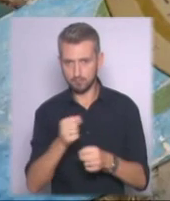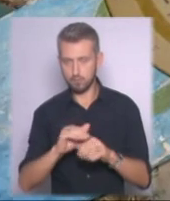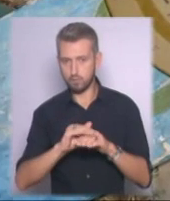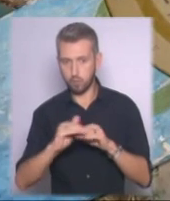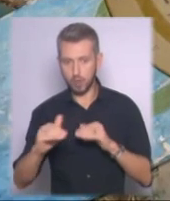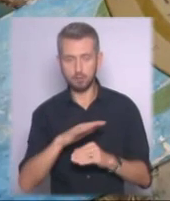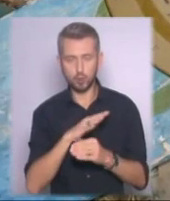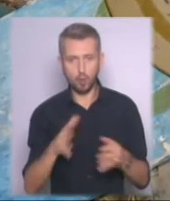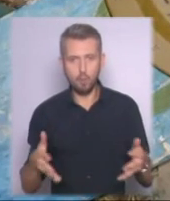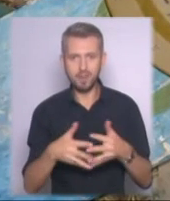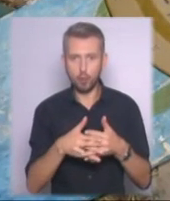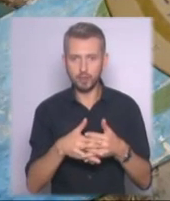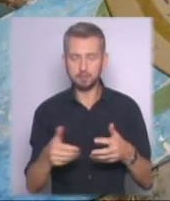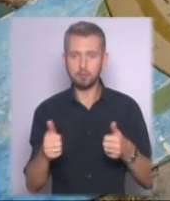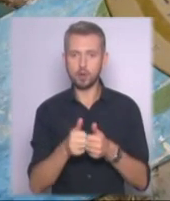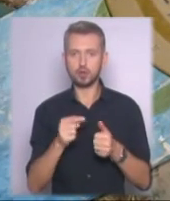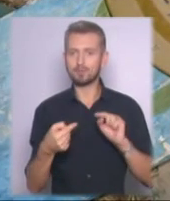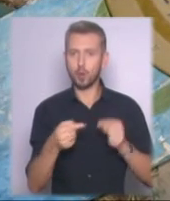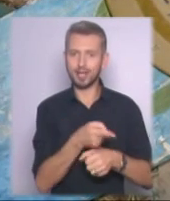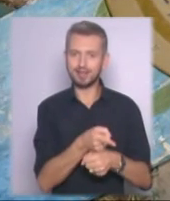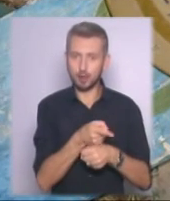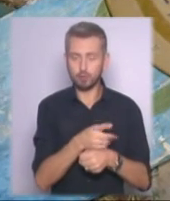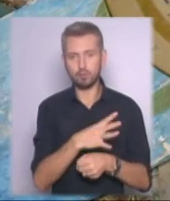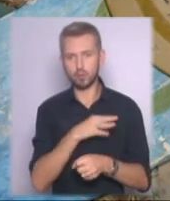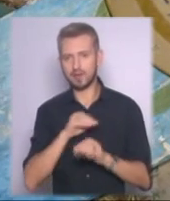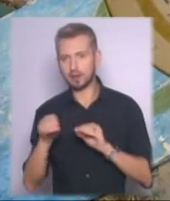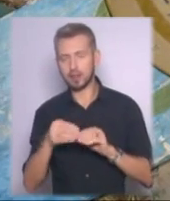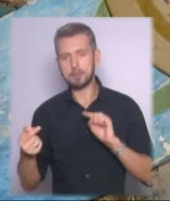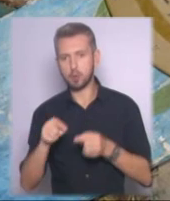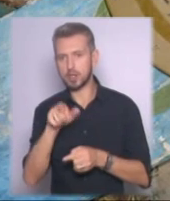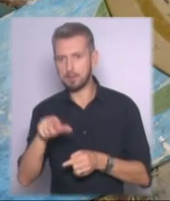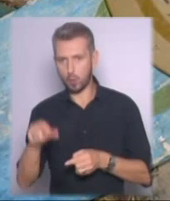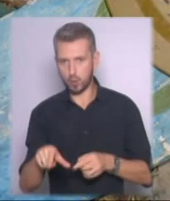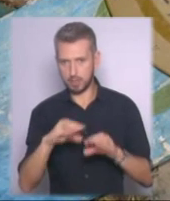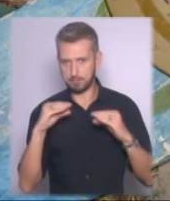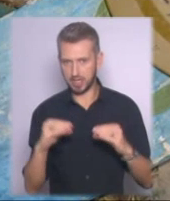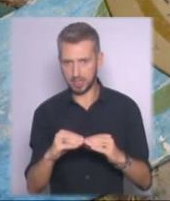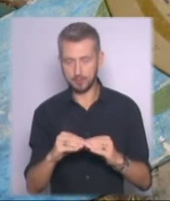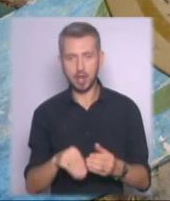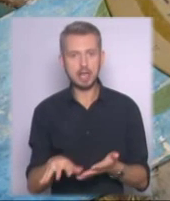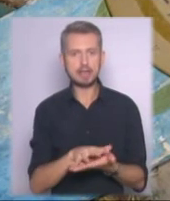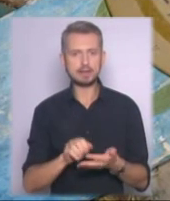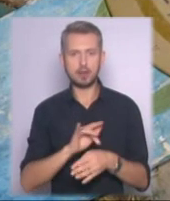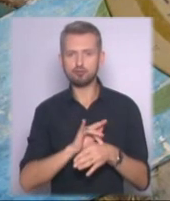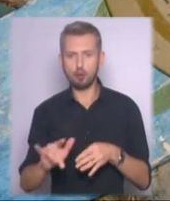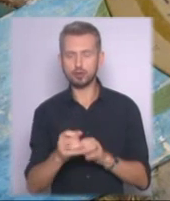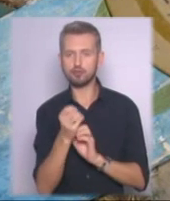Поруч із протитанковими були закладені протипіхотні міни. Знешкоджено 14